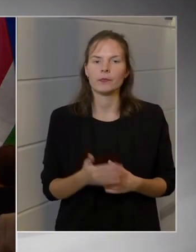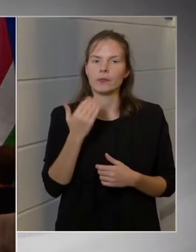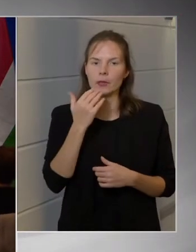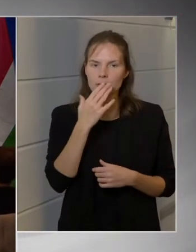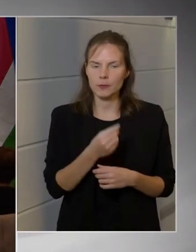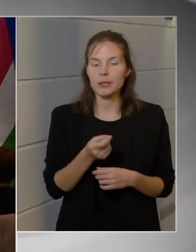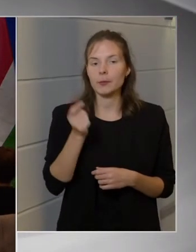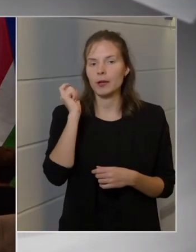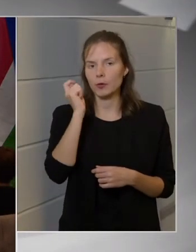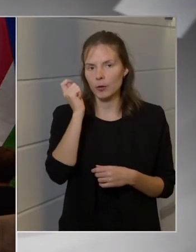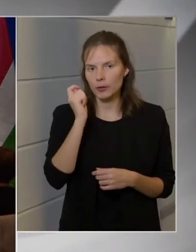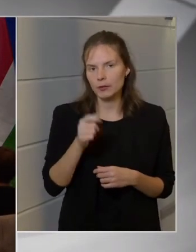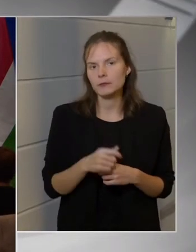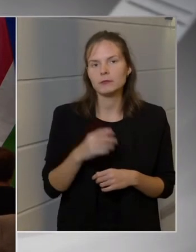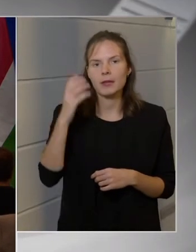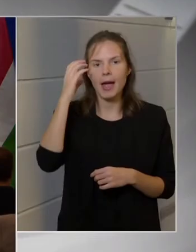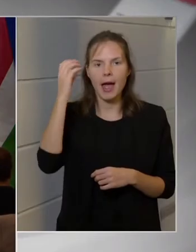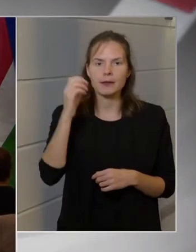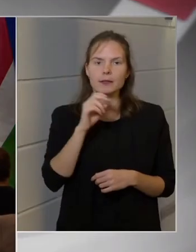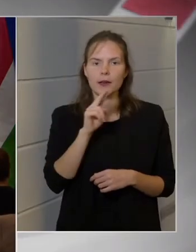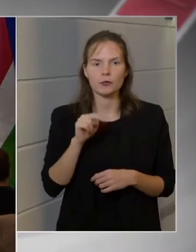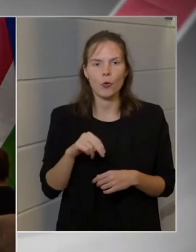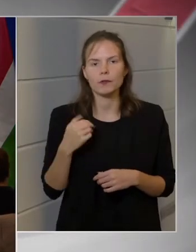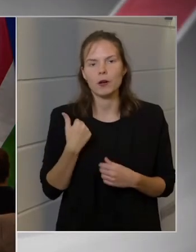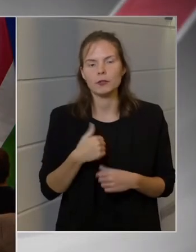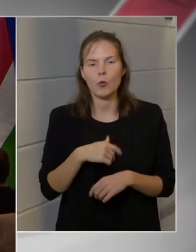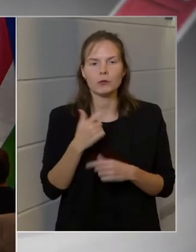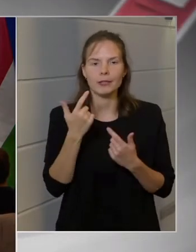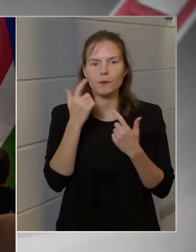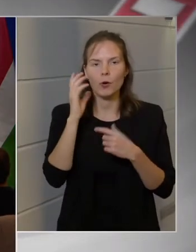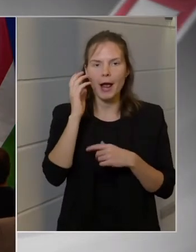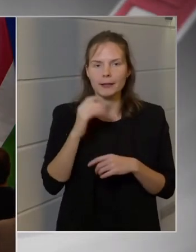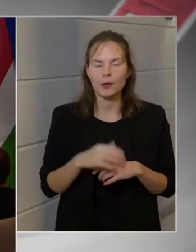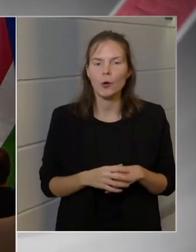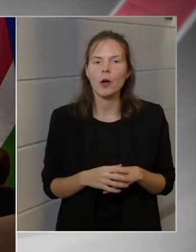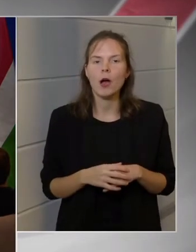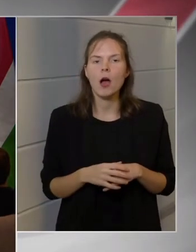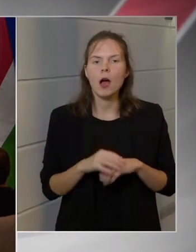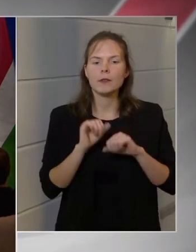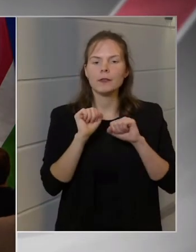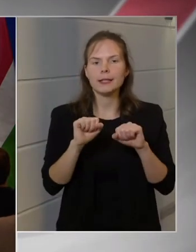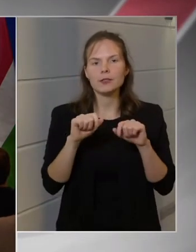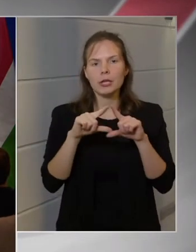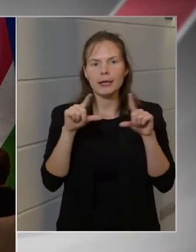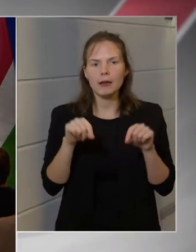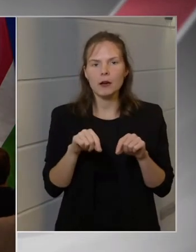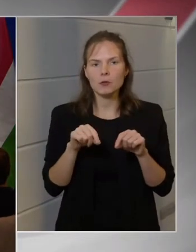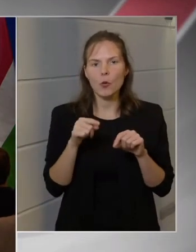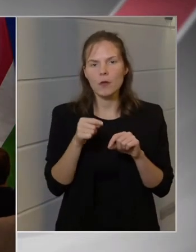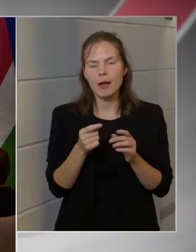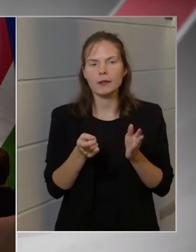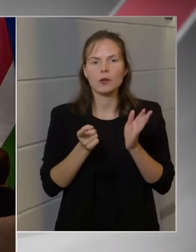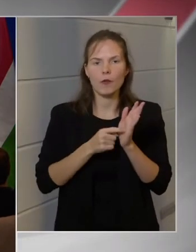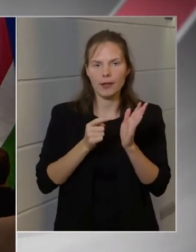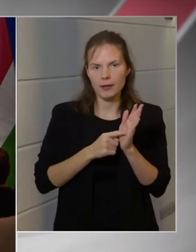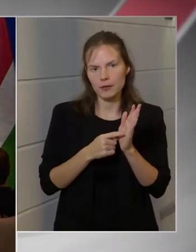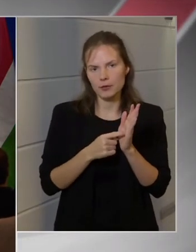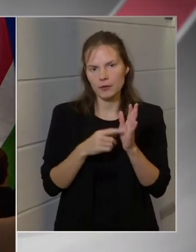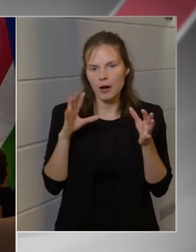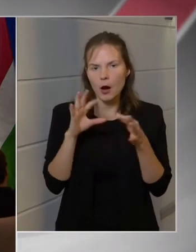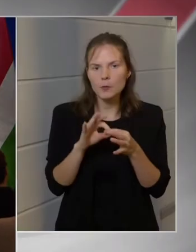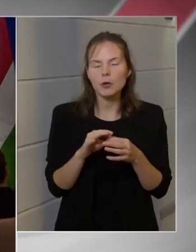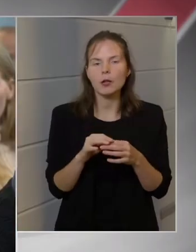Köszönöm szépen, jó napot kívánok. Herceg Zsolt vagyok az Info Rádióból. A védettségigazolvány megkövetelésével kapcsolatban